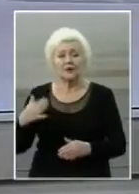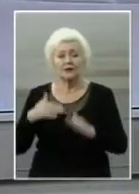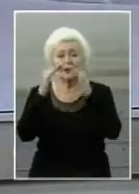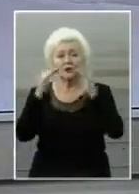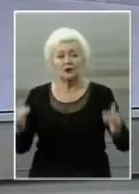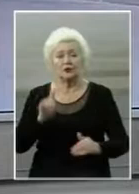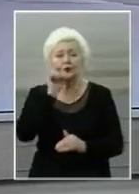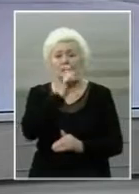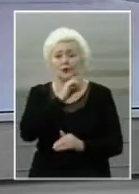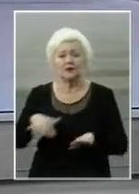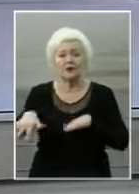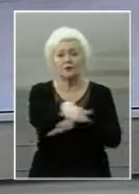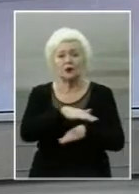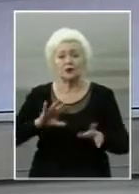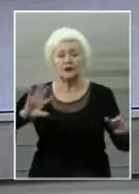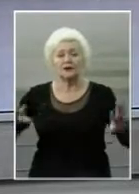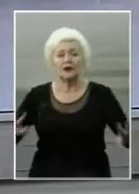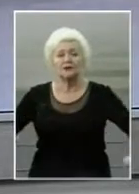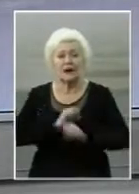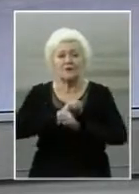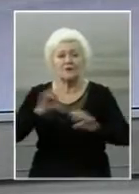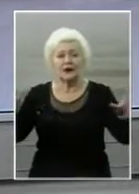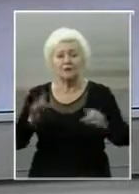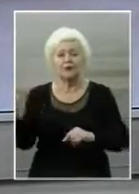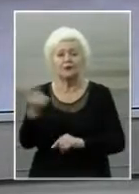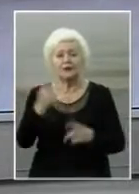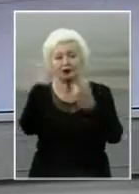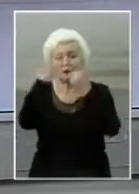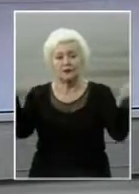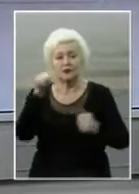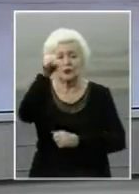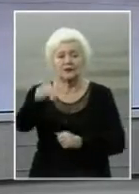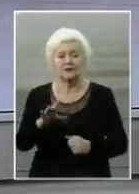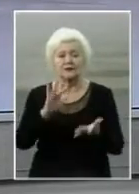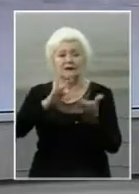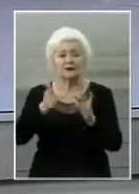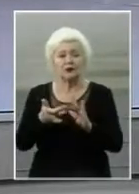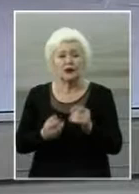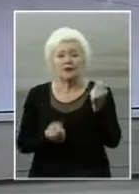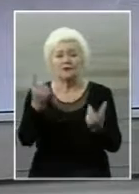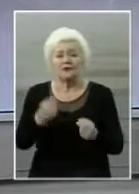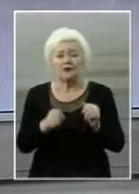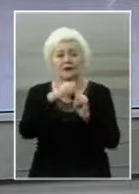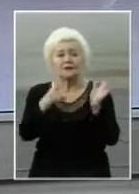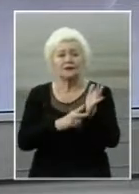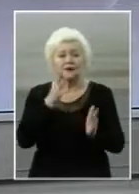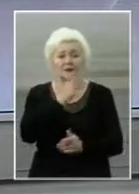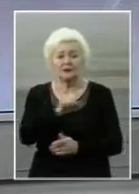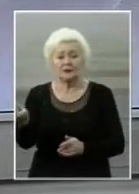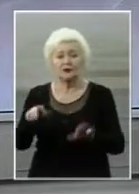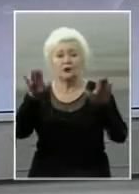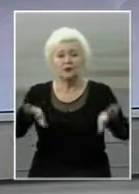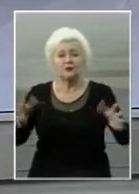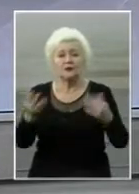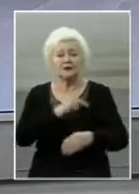будинку в Північному мікрорайоні, стався вибух. Перші повідомлення про це у соціальних мережах з'явились о 17-й годині. На